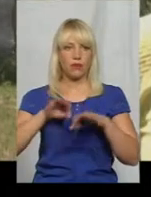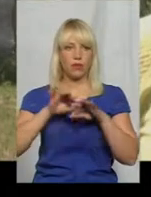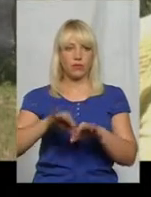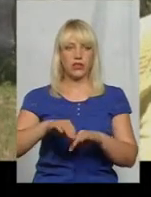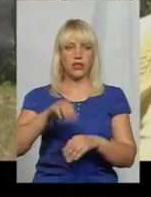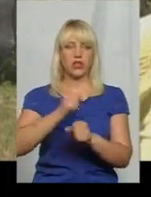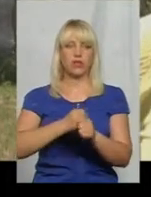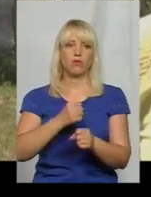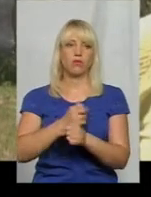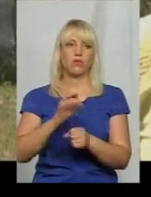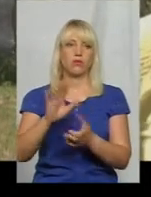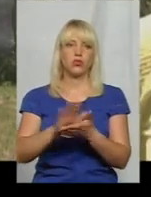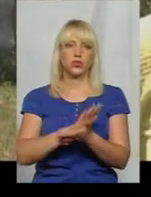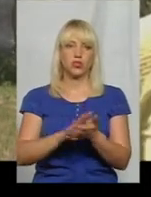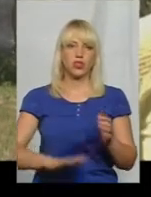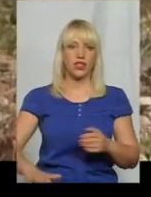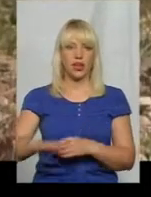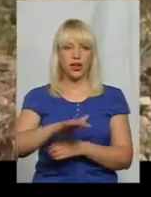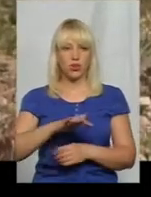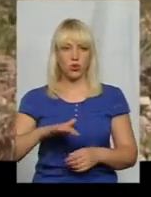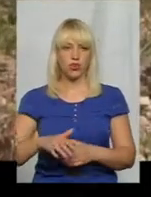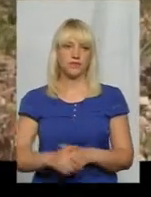роботи по очистці території.